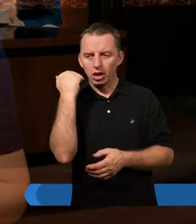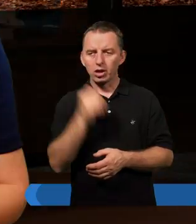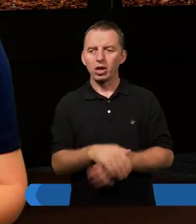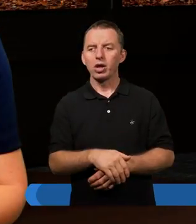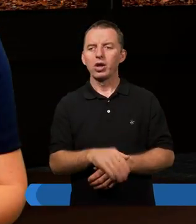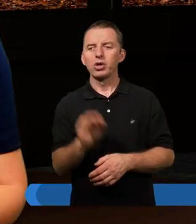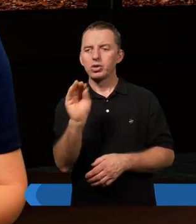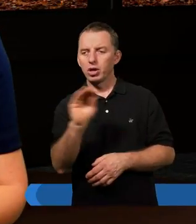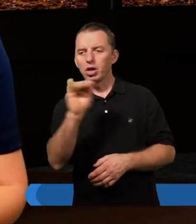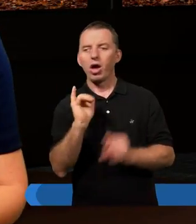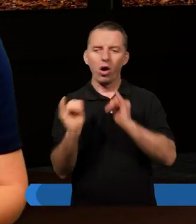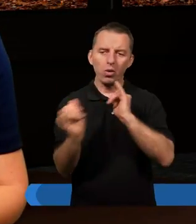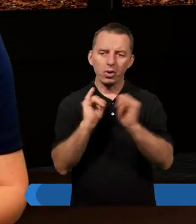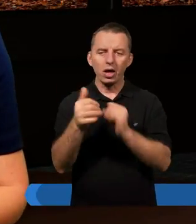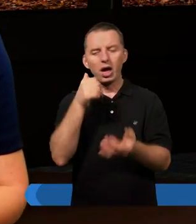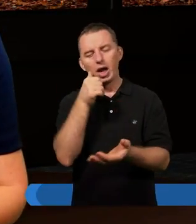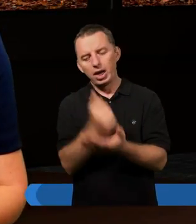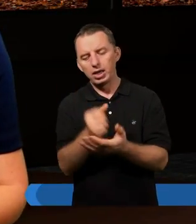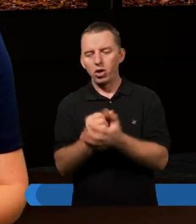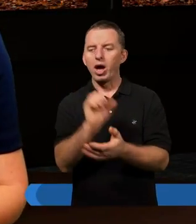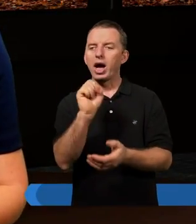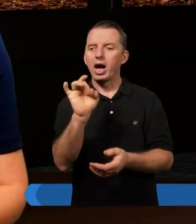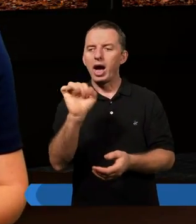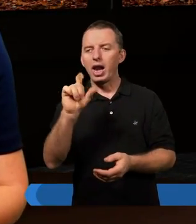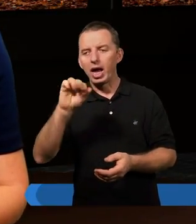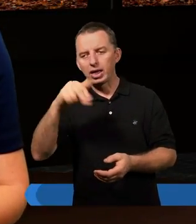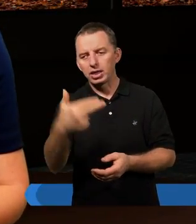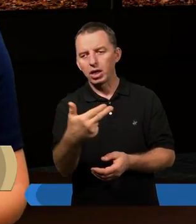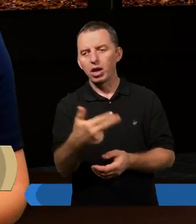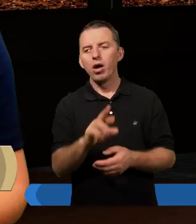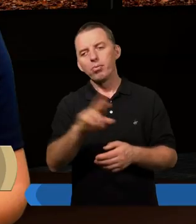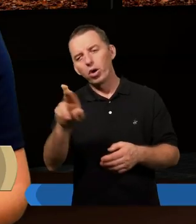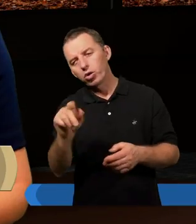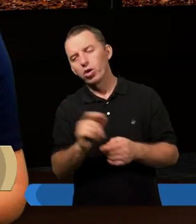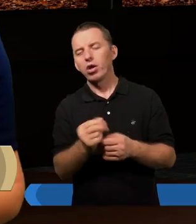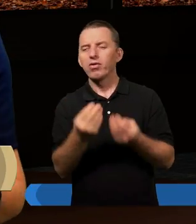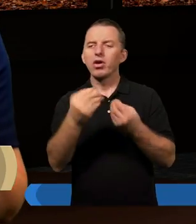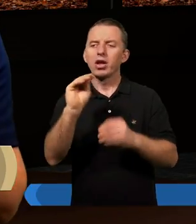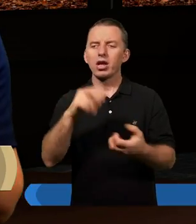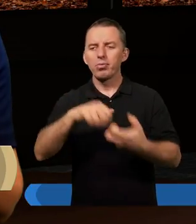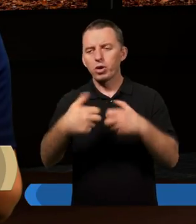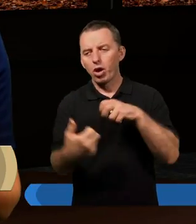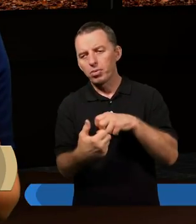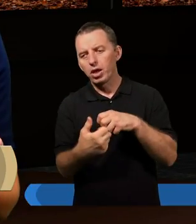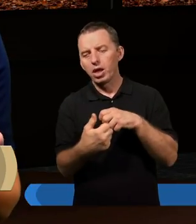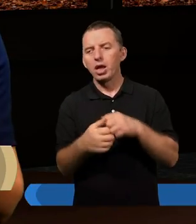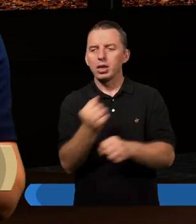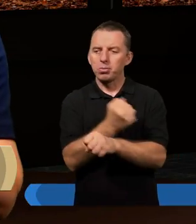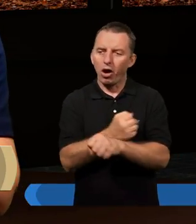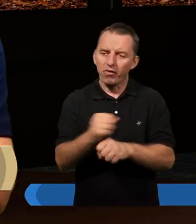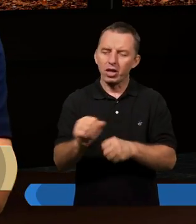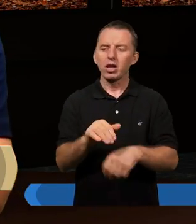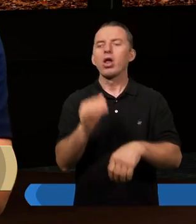nawet jeszcze, omawialiśmy list do Galacjan, gdzie był poruszony ten niezwykły problem pomiędzy zbawieniem z łaski, a